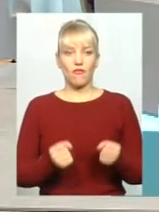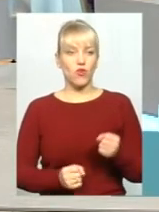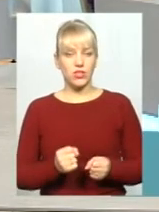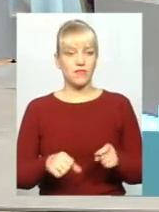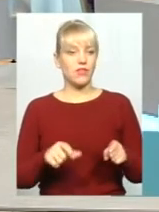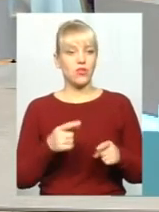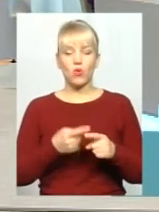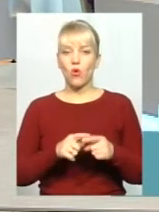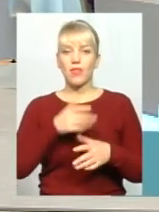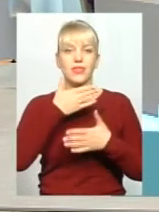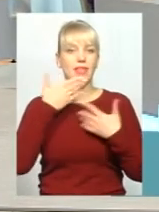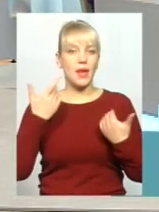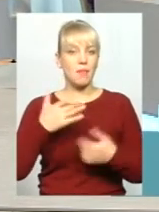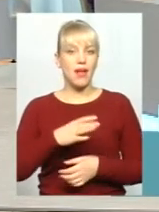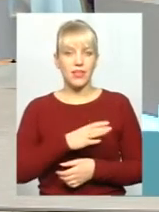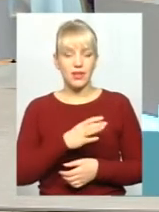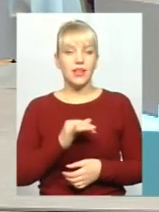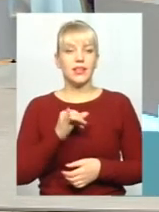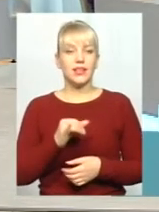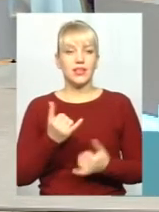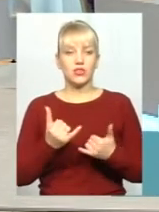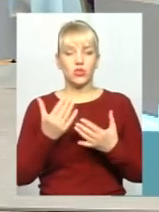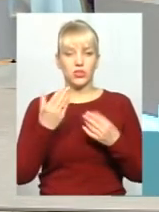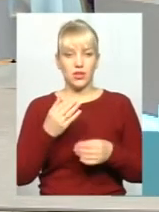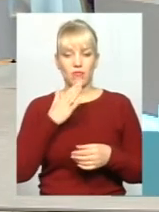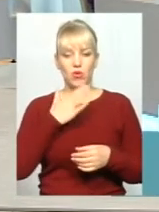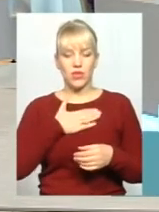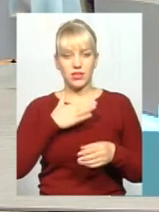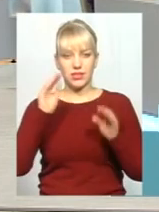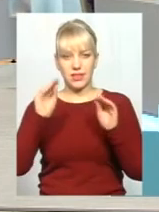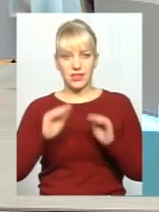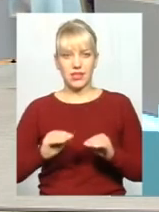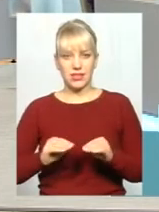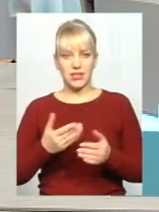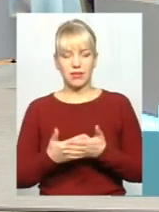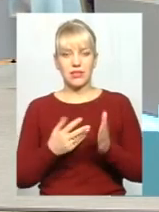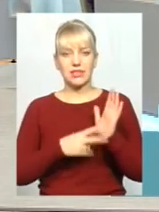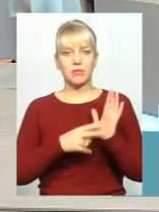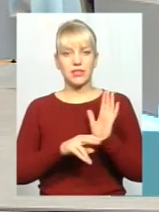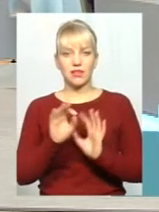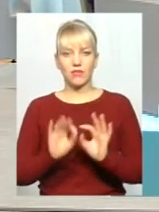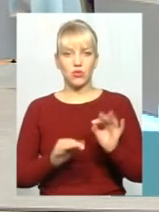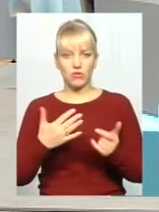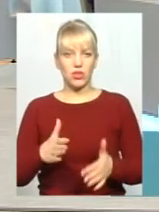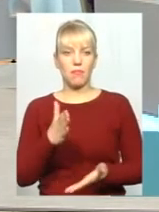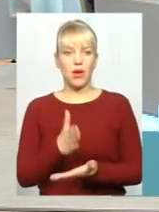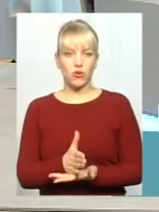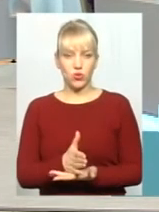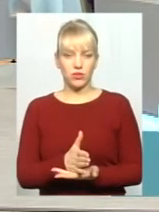мали. На сьогоднішній день, ну, десь по моїй статистиці, відсотків 70 вже його мають.